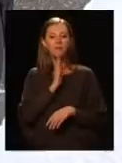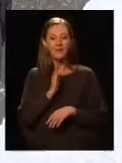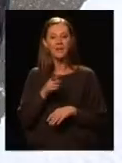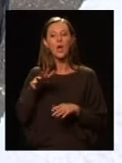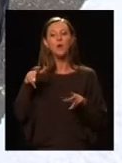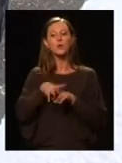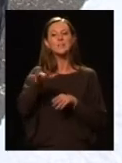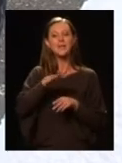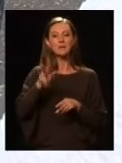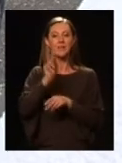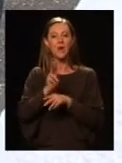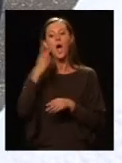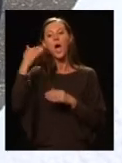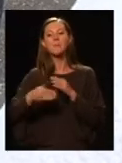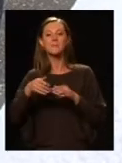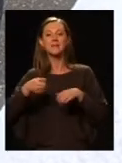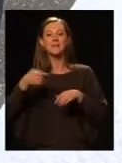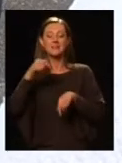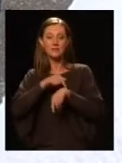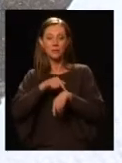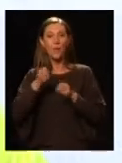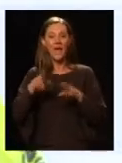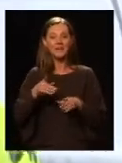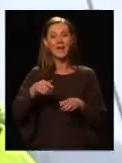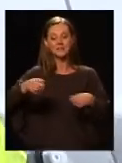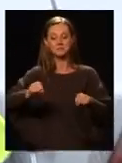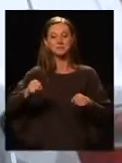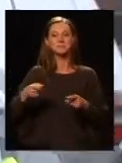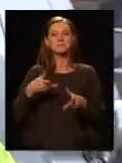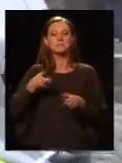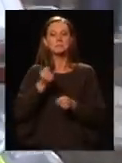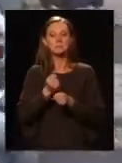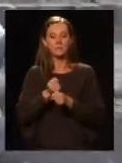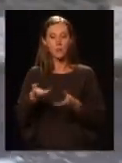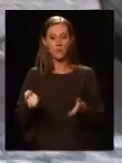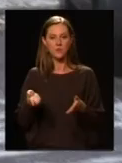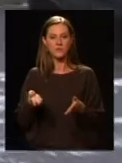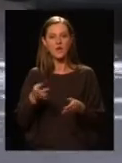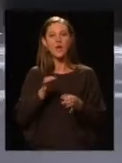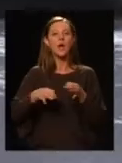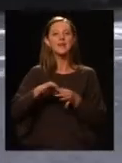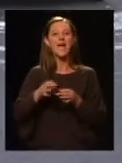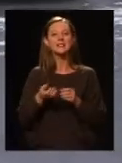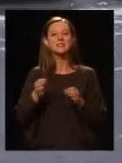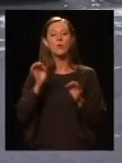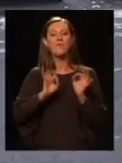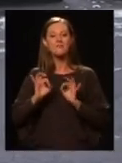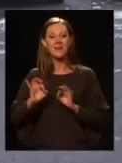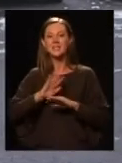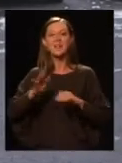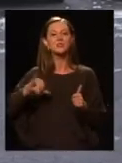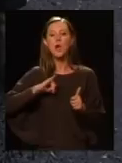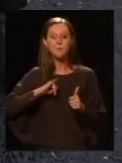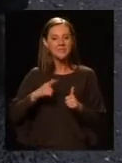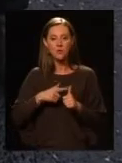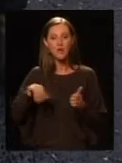közterületfelügyelők, amíg az idő engedi, a két kerekűeket is bevetve teljesítenek szolgálatot. A kiegészítő felszerelés pedig nem